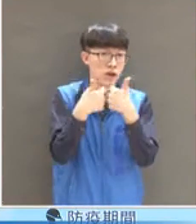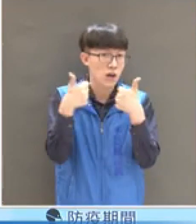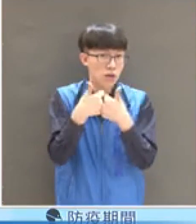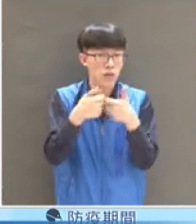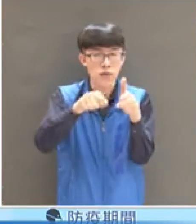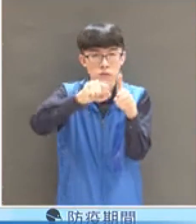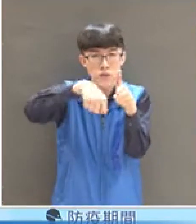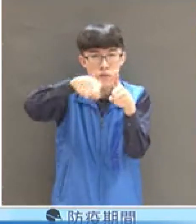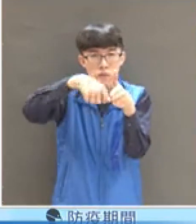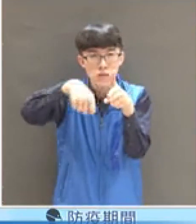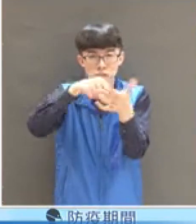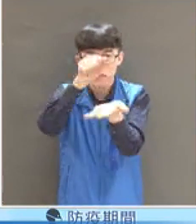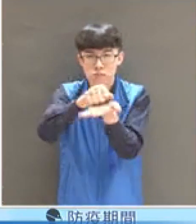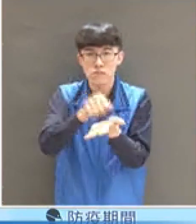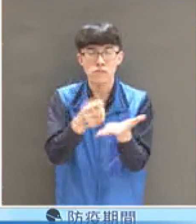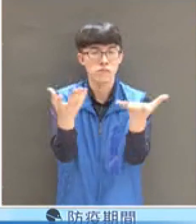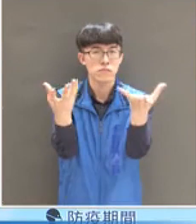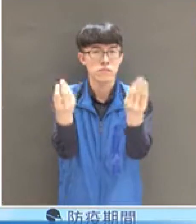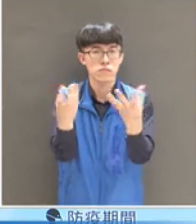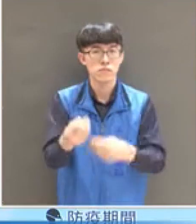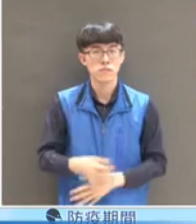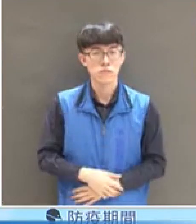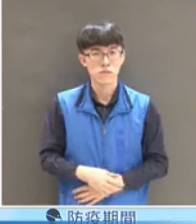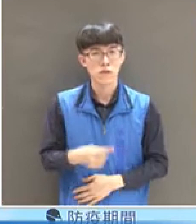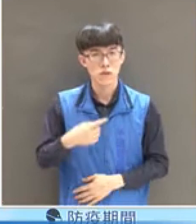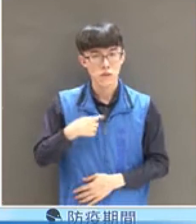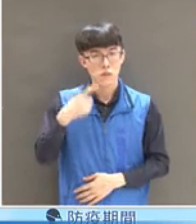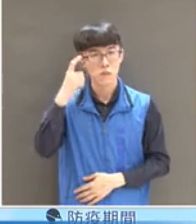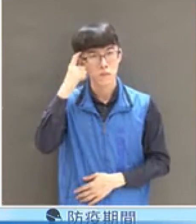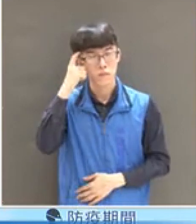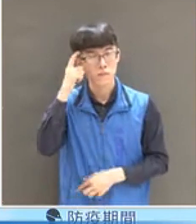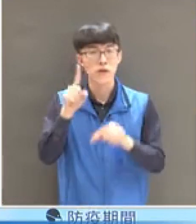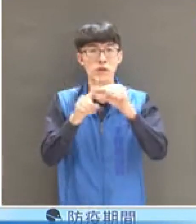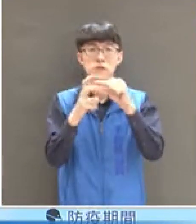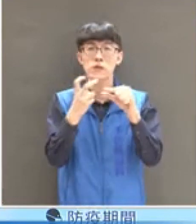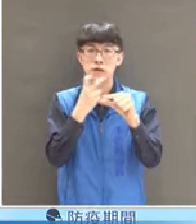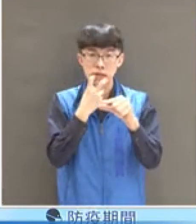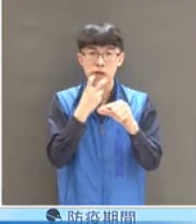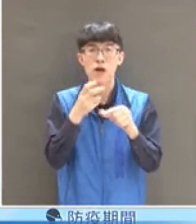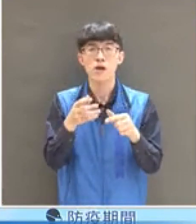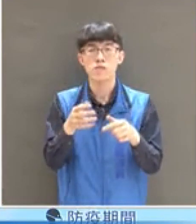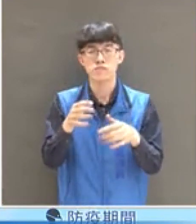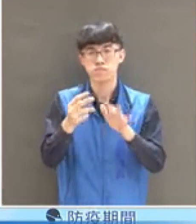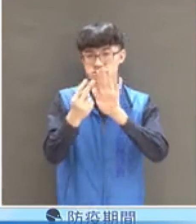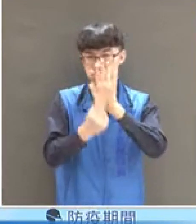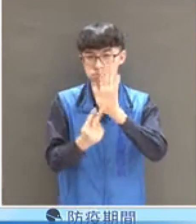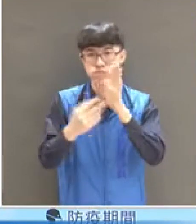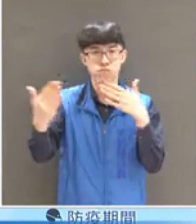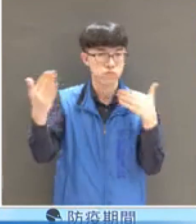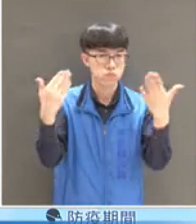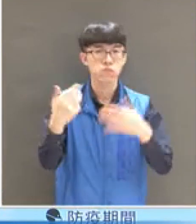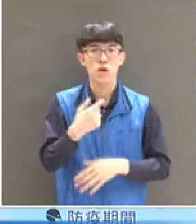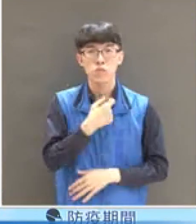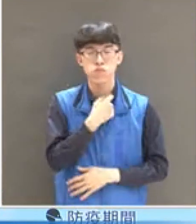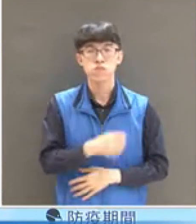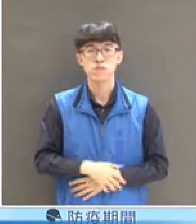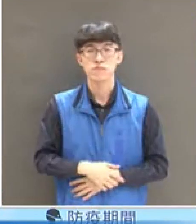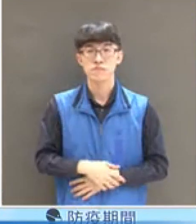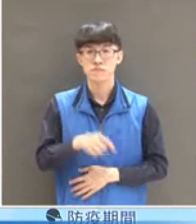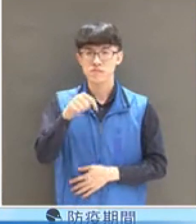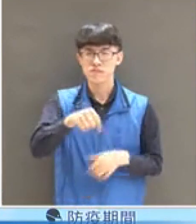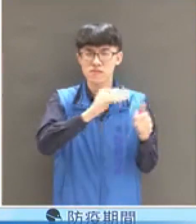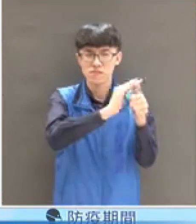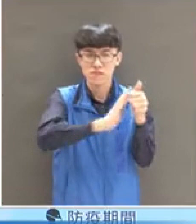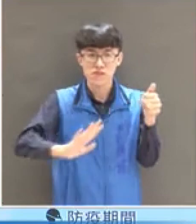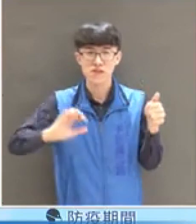的討論真的中央要有義務把它說清楚原因是這影響著我們國產